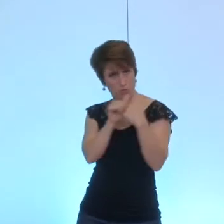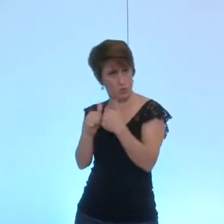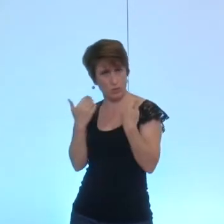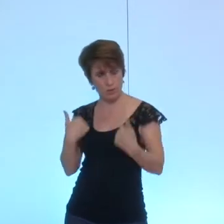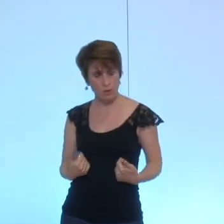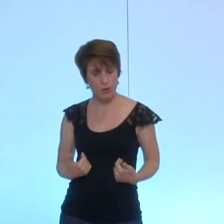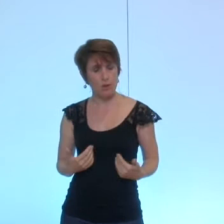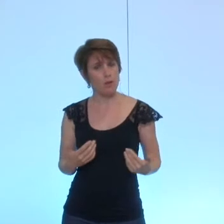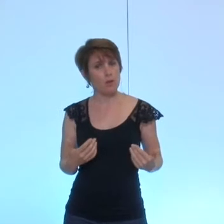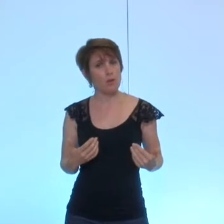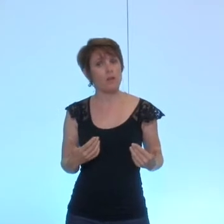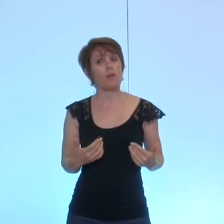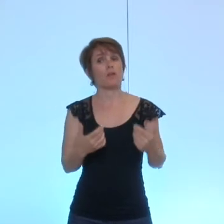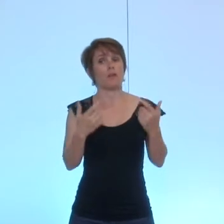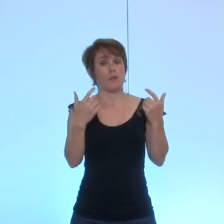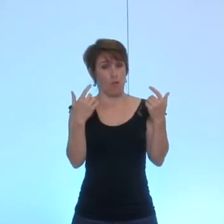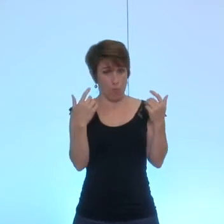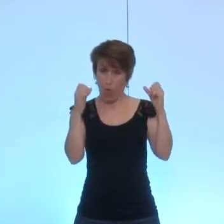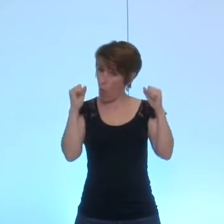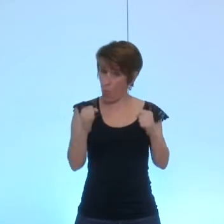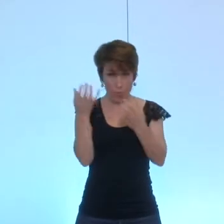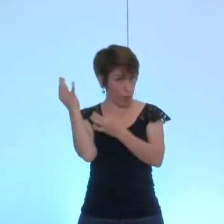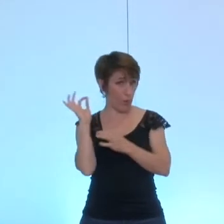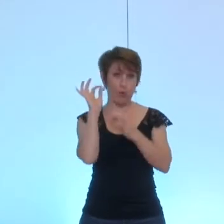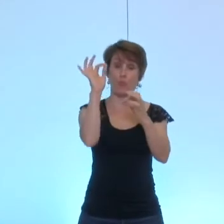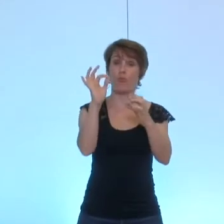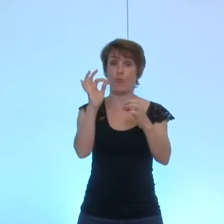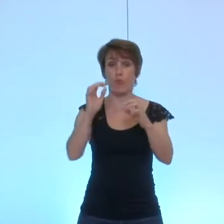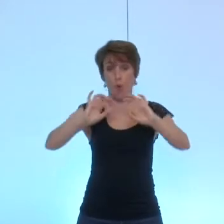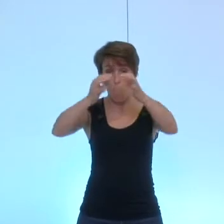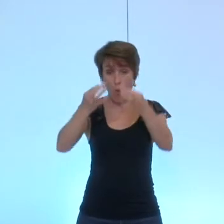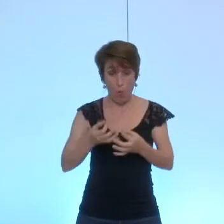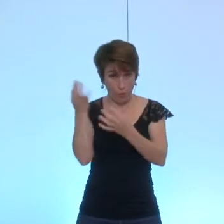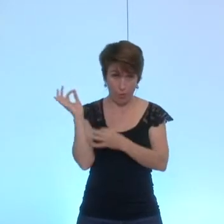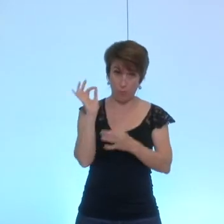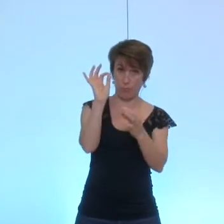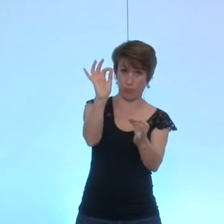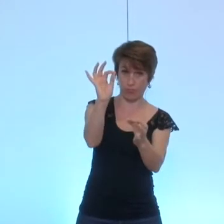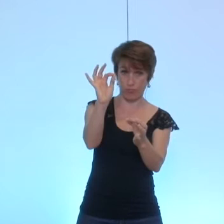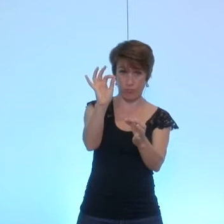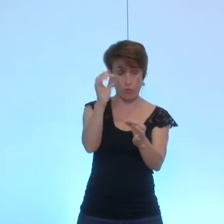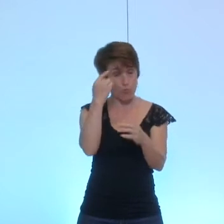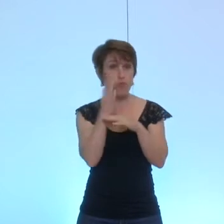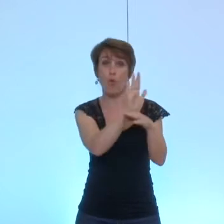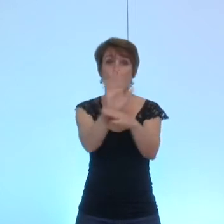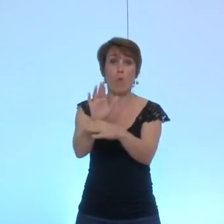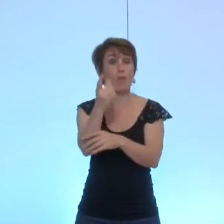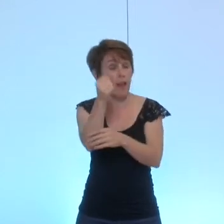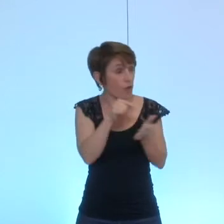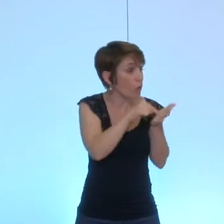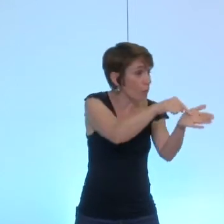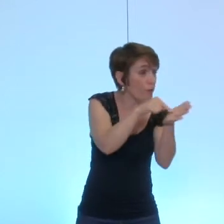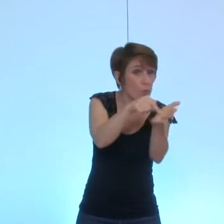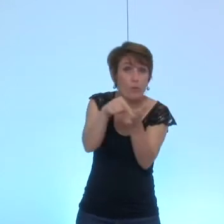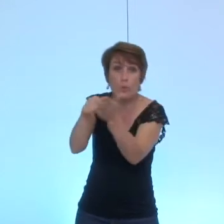ce qui est versé à chacun des élus qui solliciteront cette aide de façon assez précise